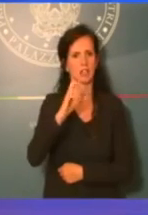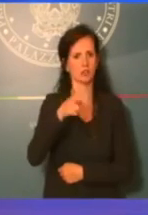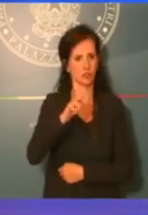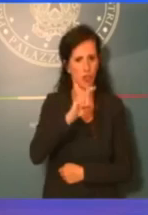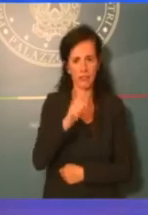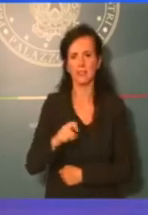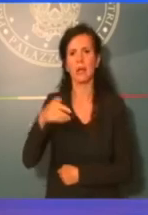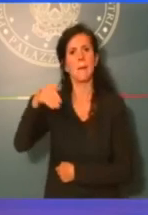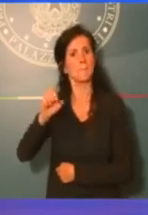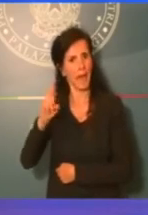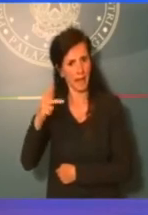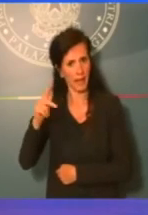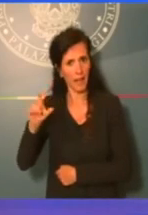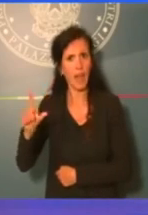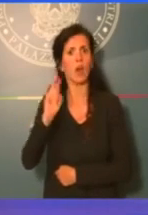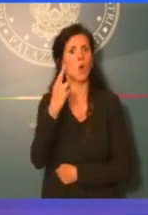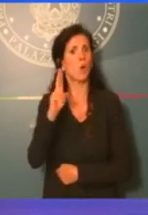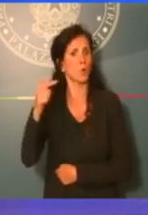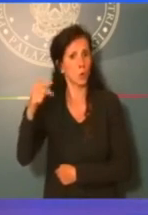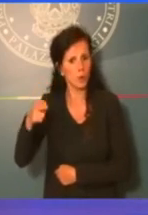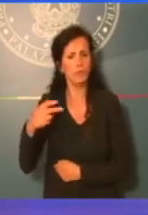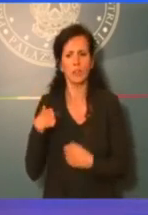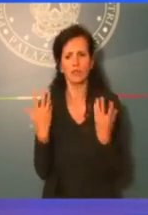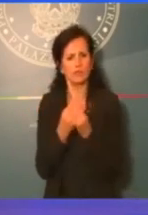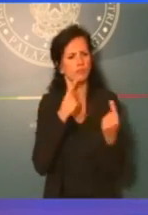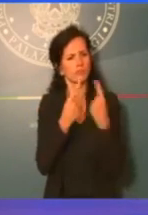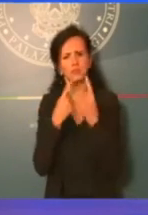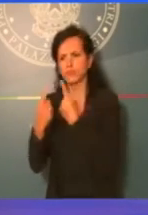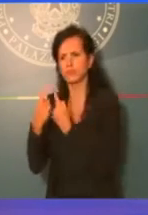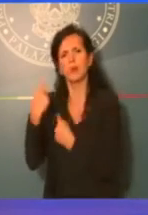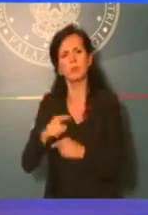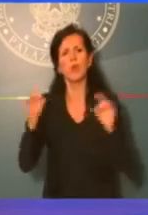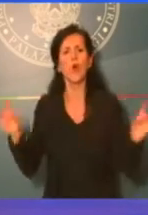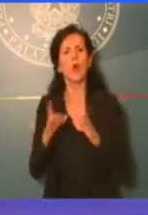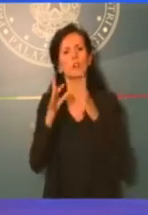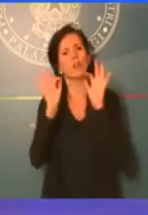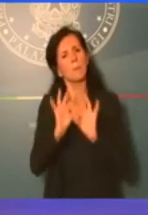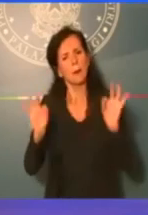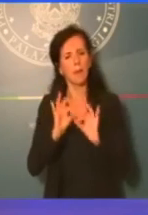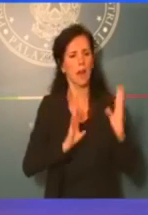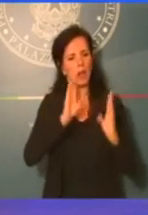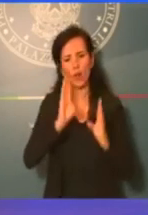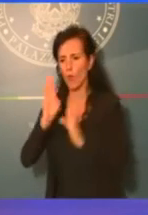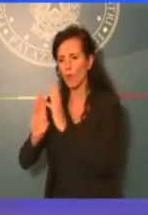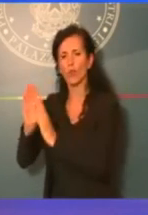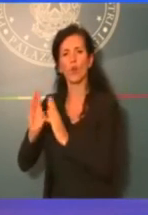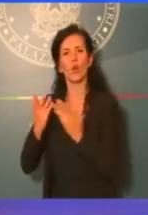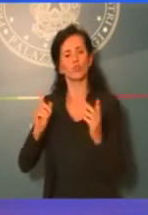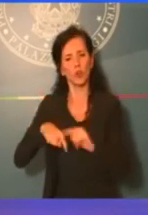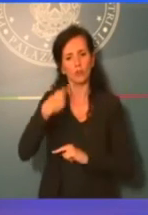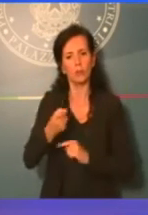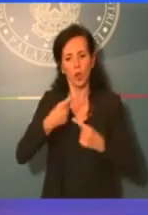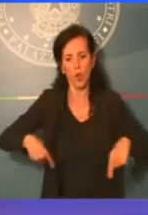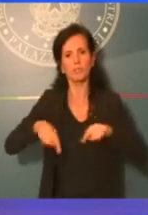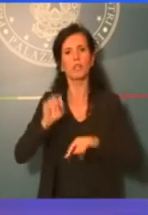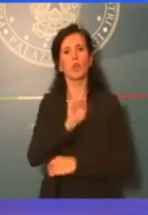più spesso. Quindi sarà un'occasione per preparare, anche per confrontarci in vista del prossimo Consiglio europeo